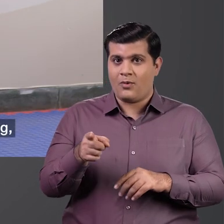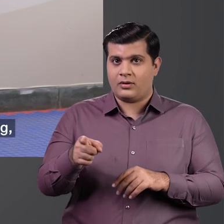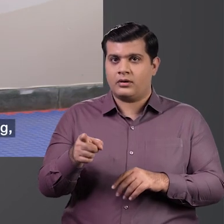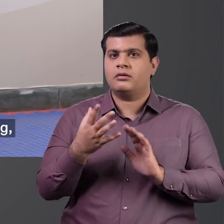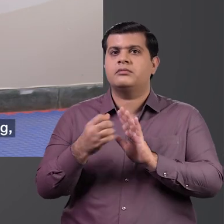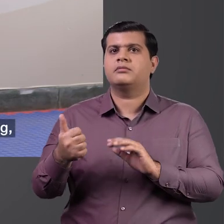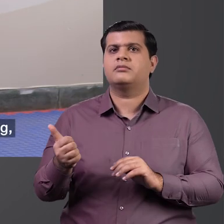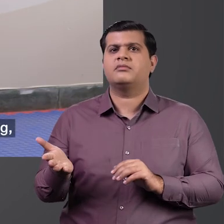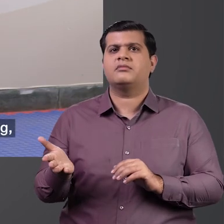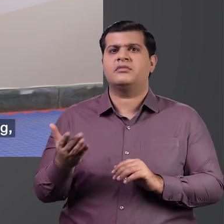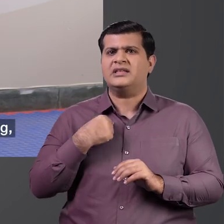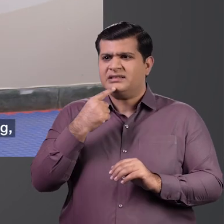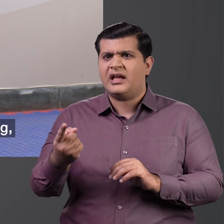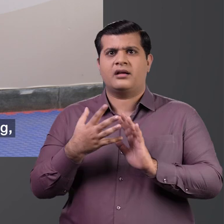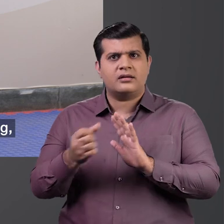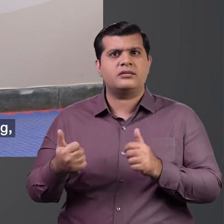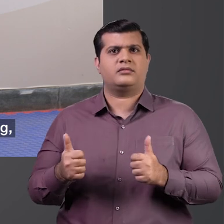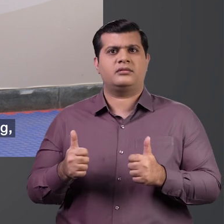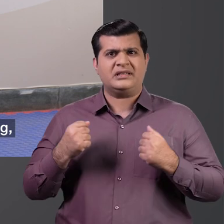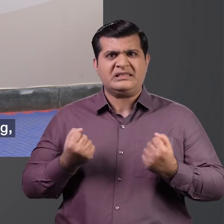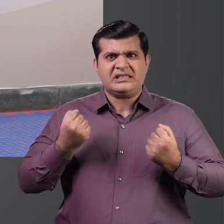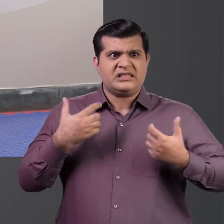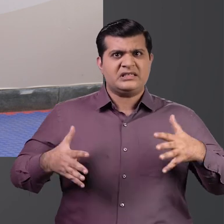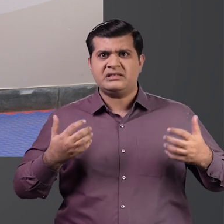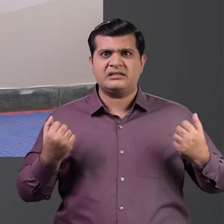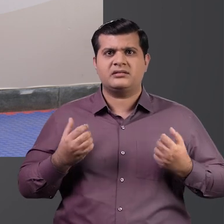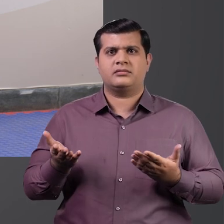कमांड फॉलो नहीं करता था और बातें नहीं समझता था